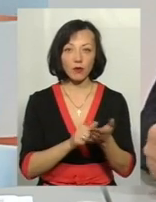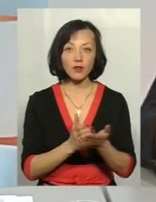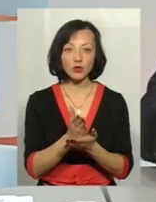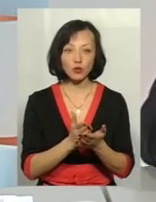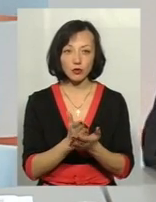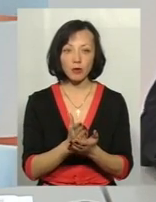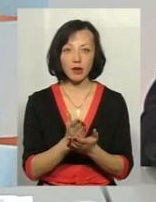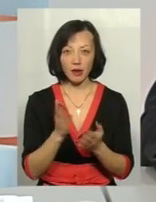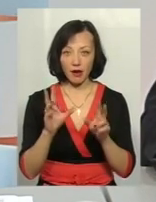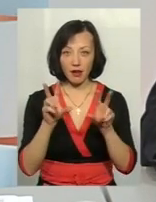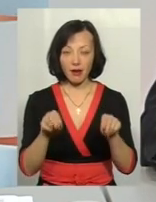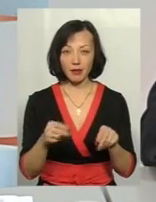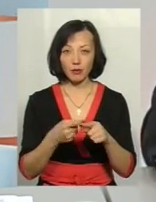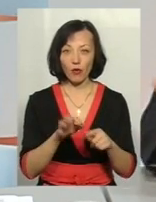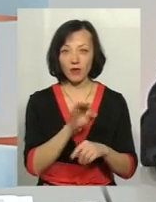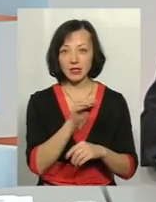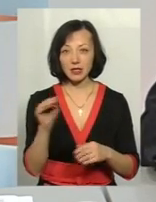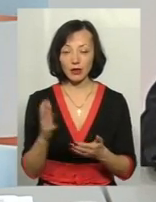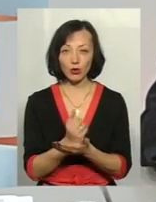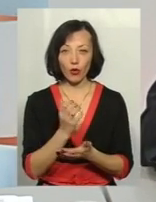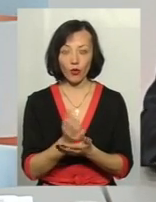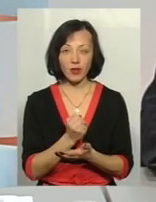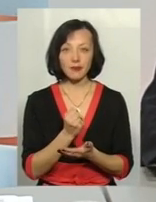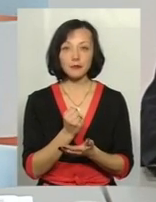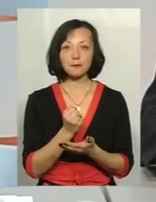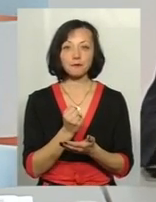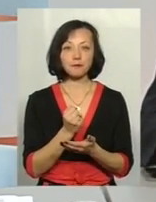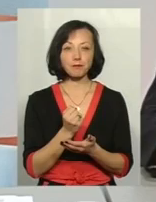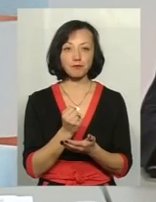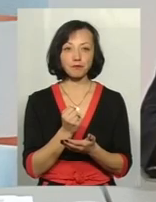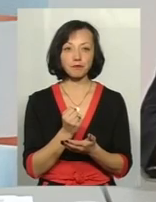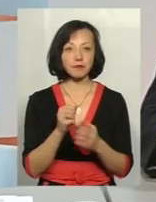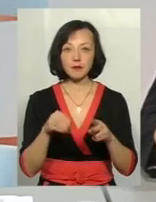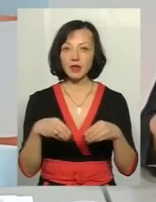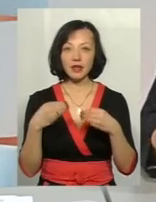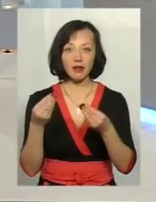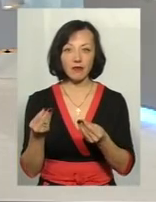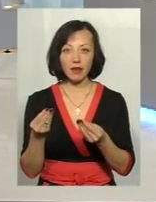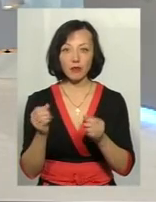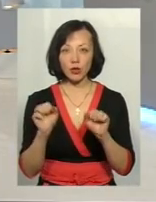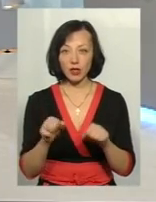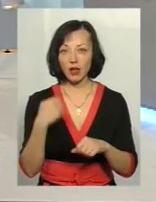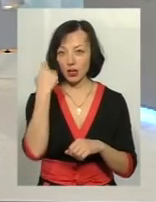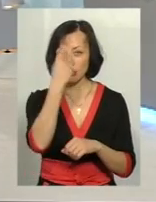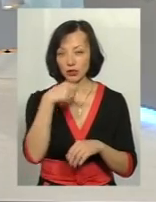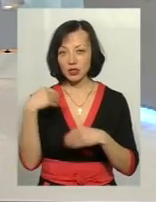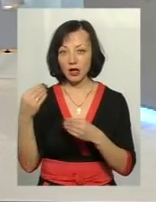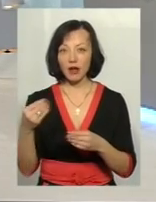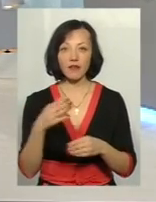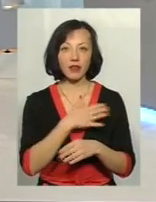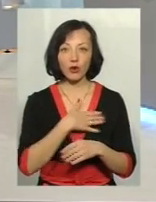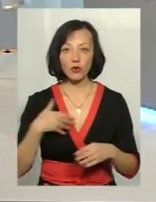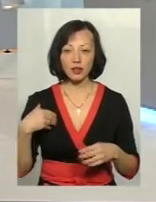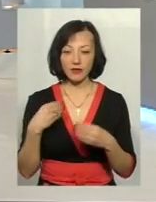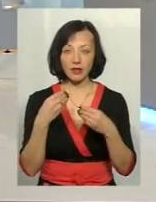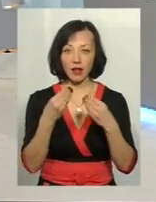яка є гарантом офіційних формальностей довідків про доходи, не давала йому, могла тільки йому дати цю довідку, а він довідку не